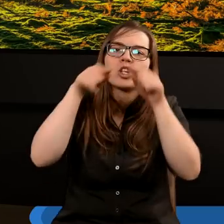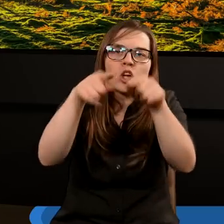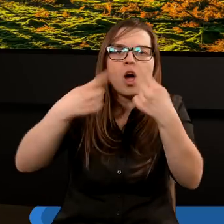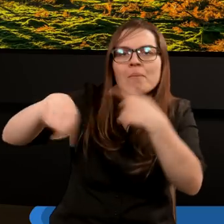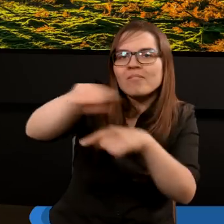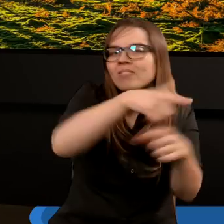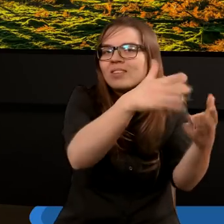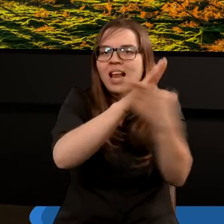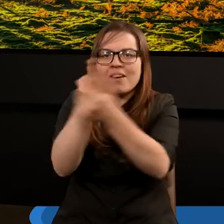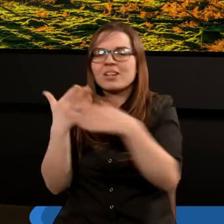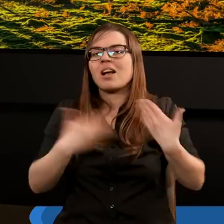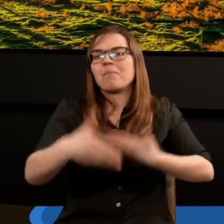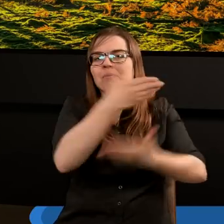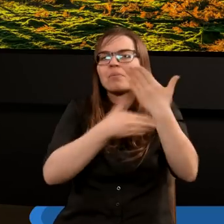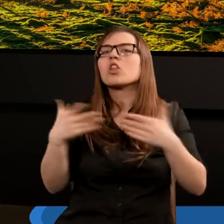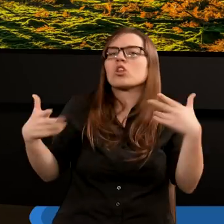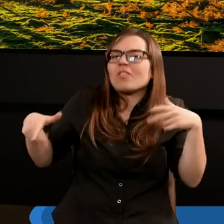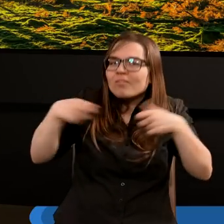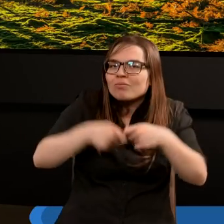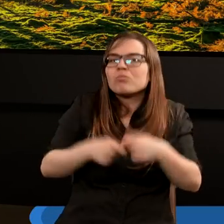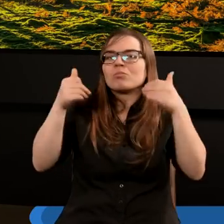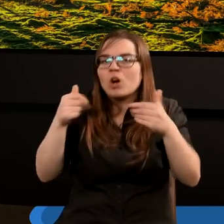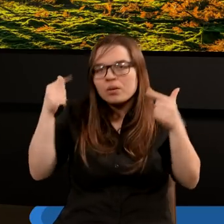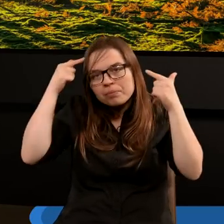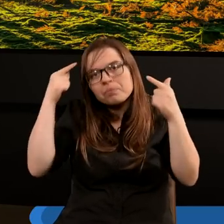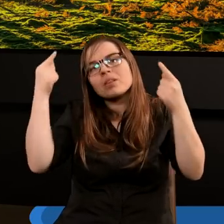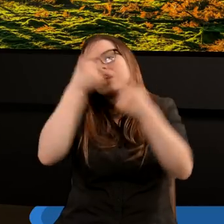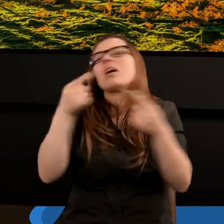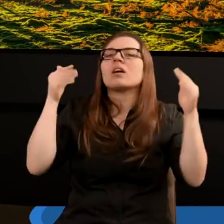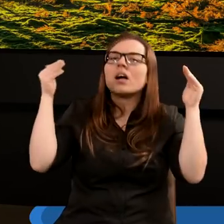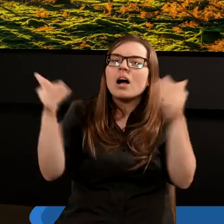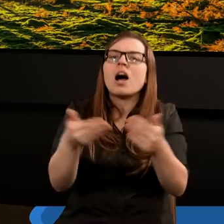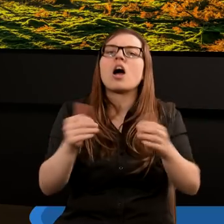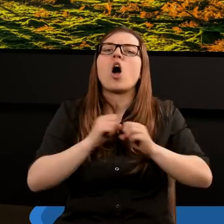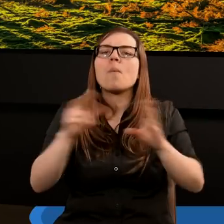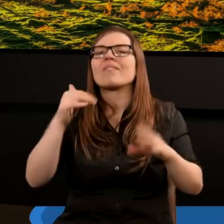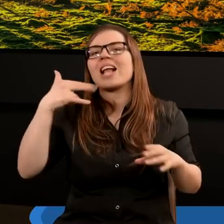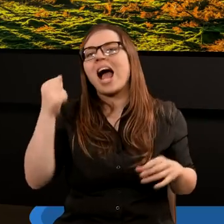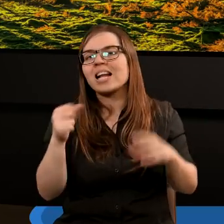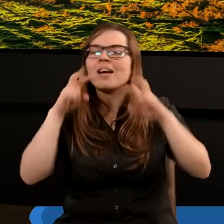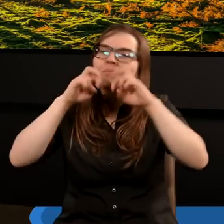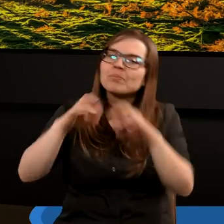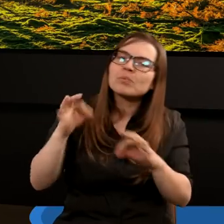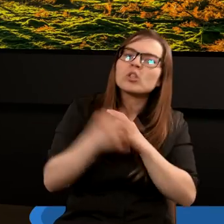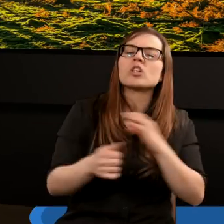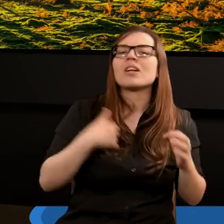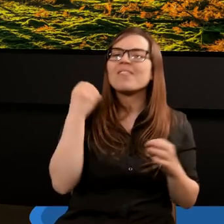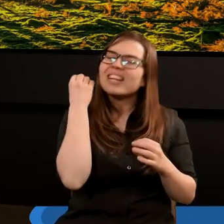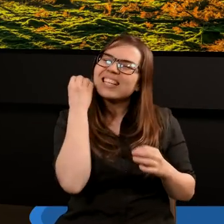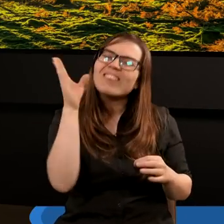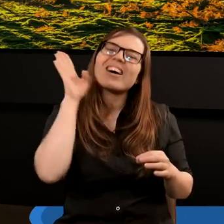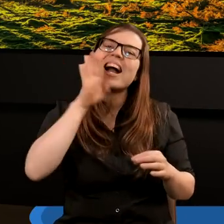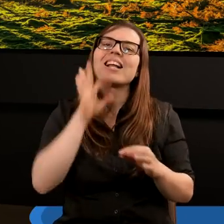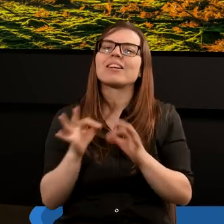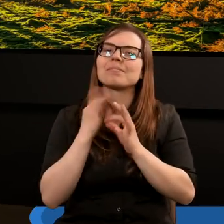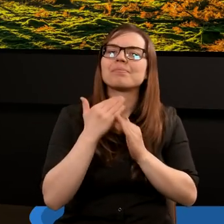naszym widzom, którzy poświęcili czas, aby pochylić się nad Księgą Apokalipsy, abyśmy trwali w